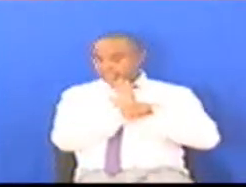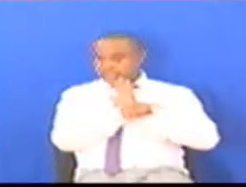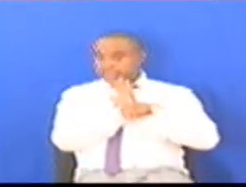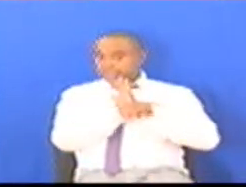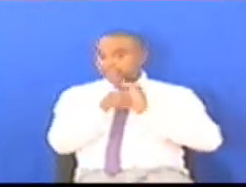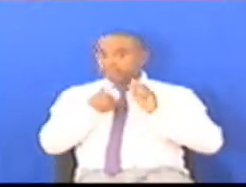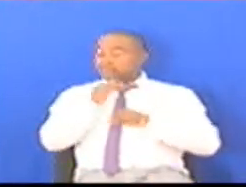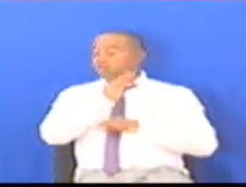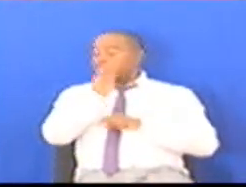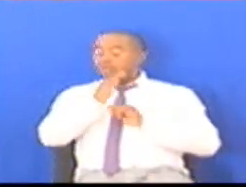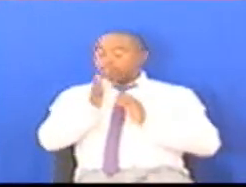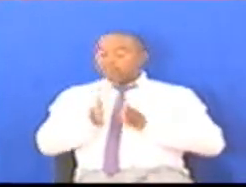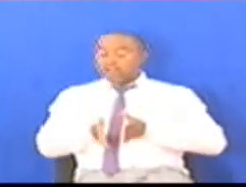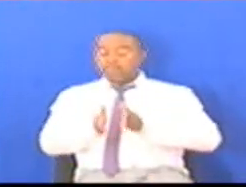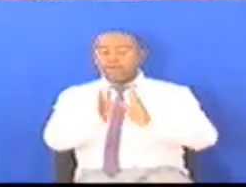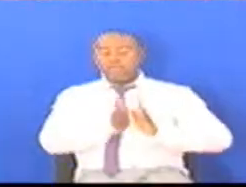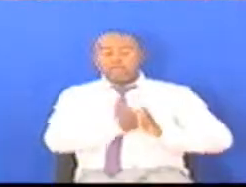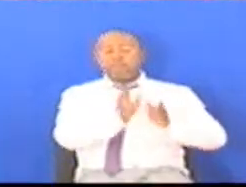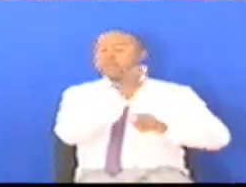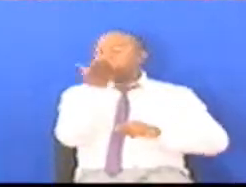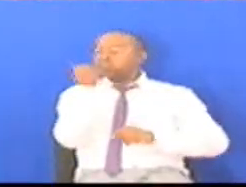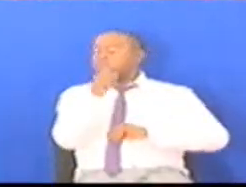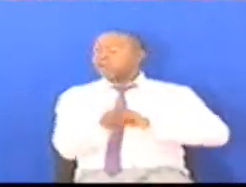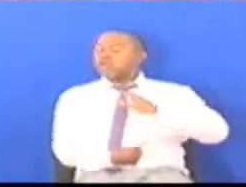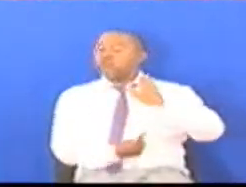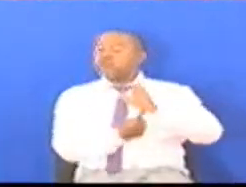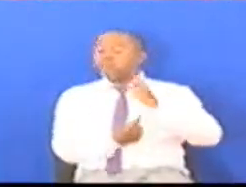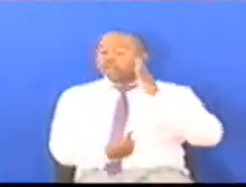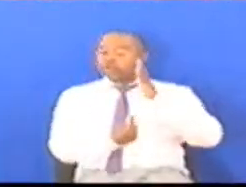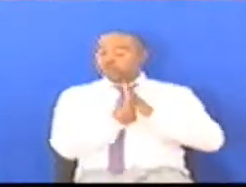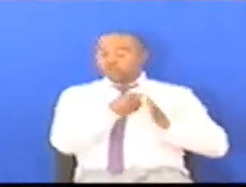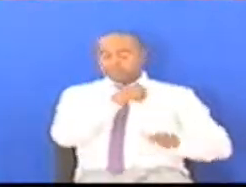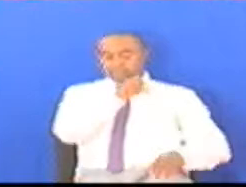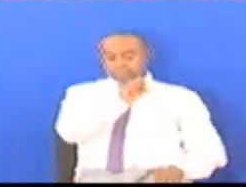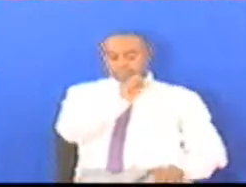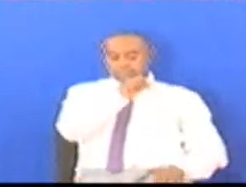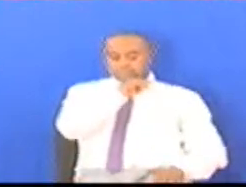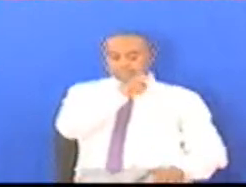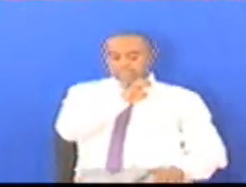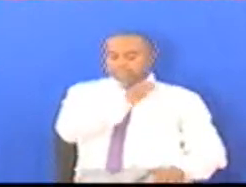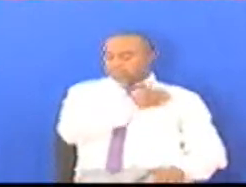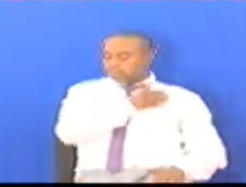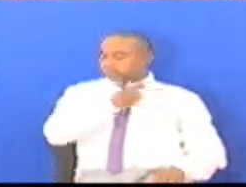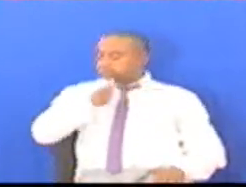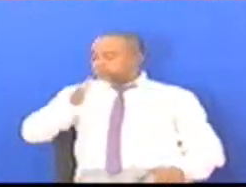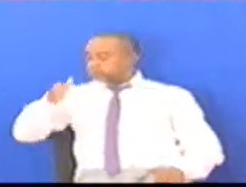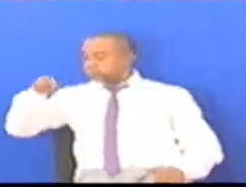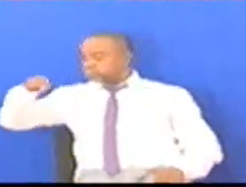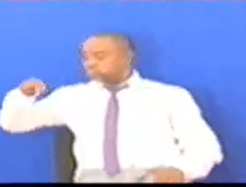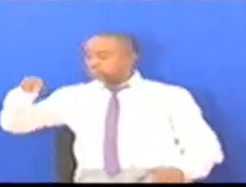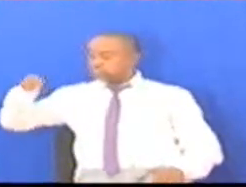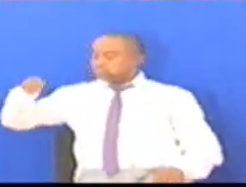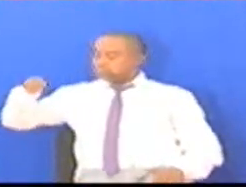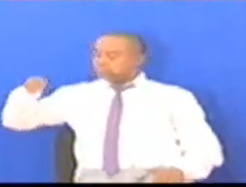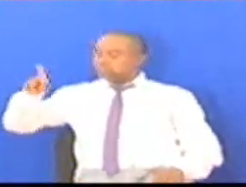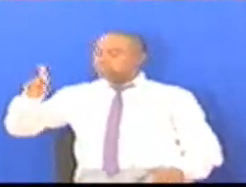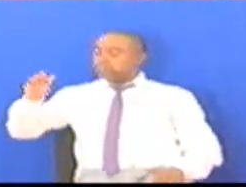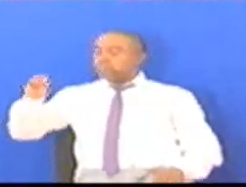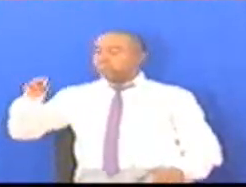Ambaye ilikuwa ni mwiba Ya kutoka same Kisiwani Mpaka mkomazi Raisi